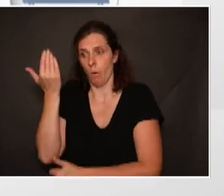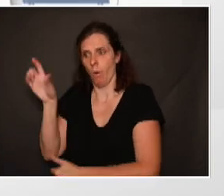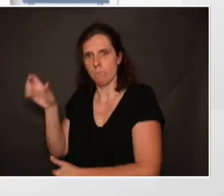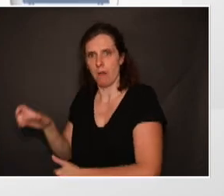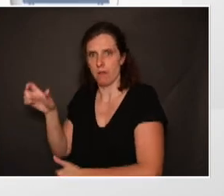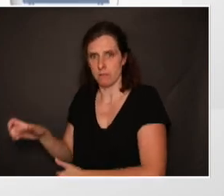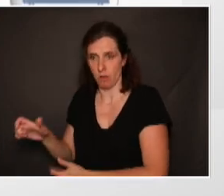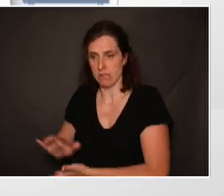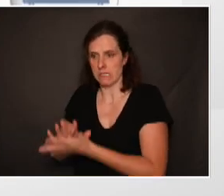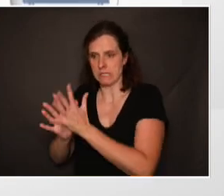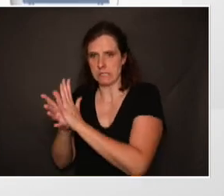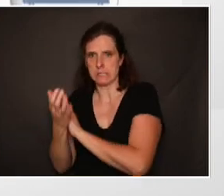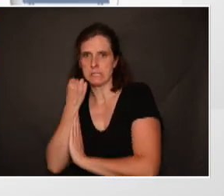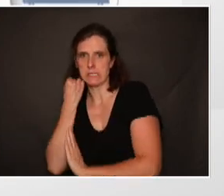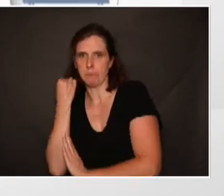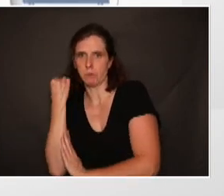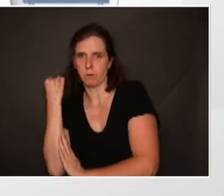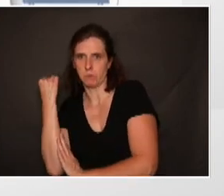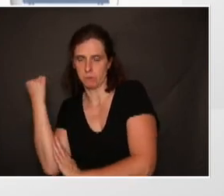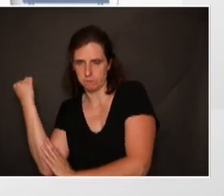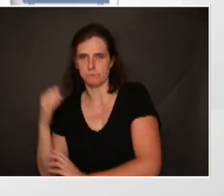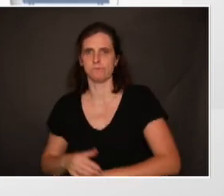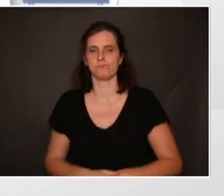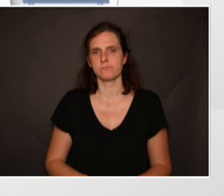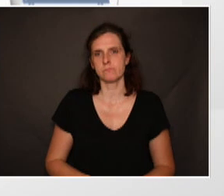devenir dépendants à différents stades.